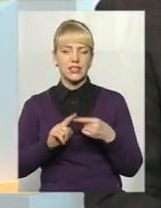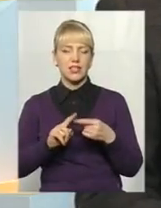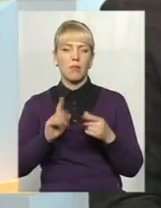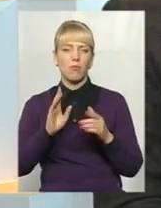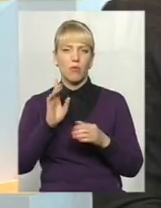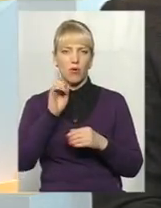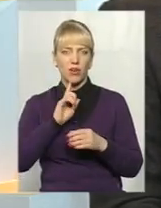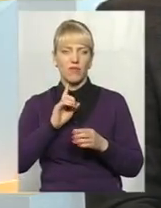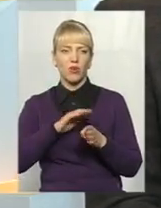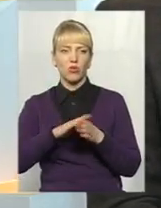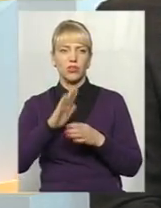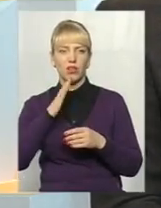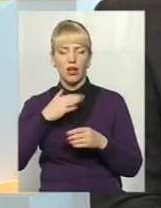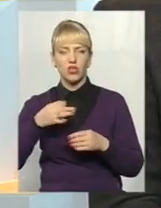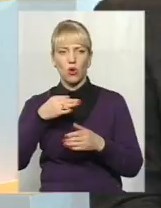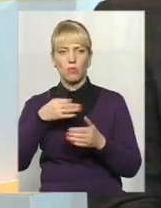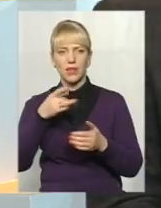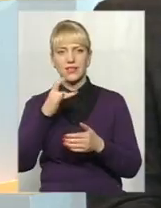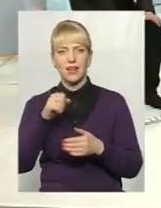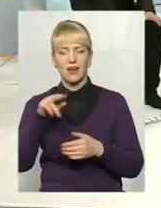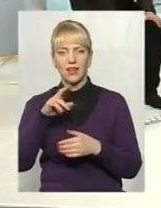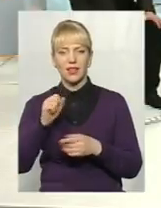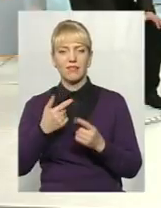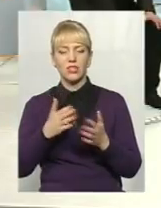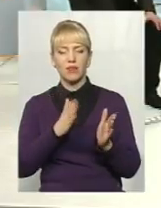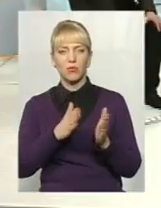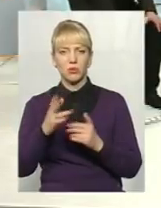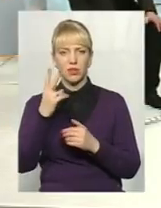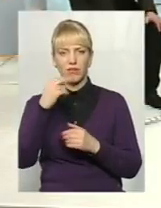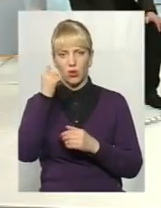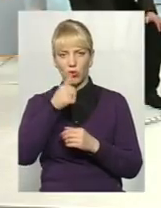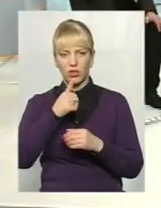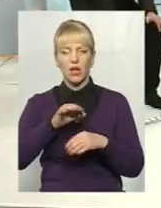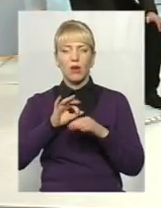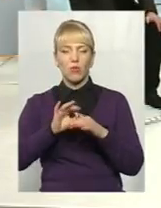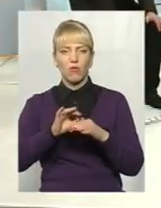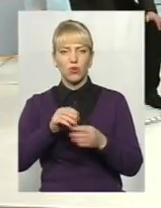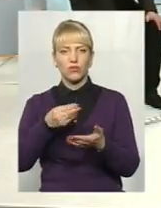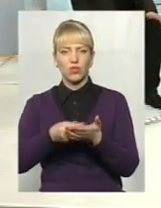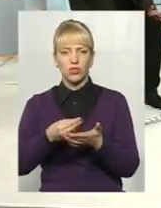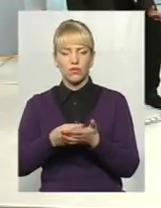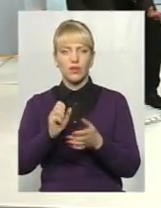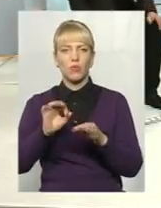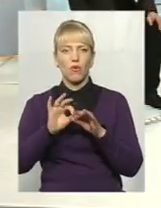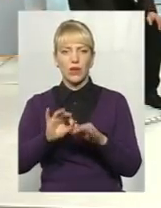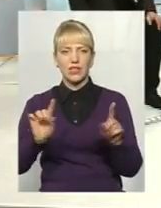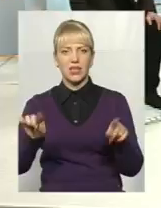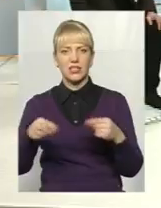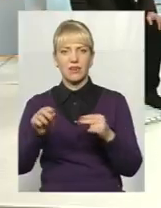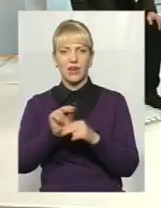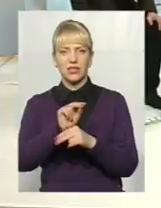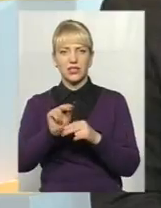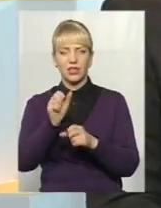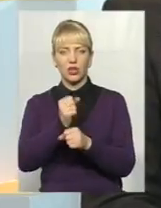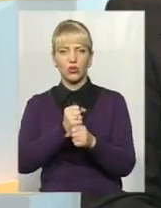обласна рада, яка фінансує вже поспіль два роки проведення у нас реставраційних робіт. За що ми їм дуже вдячні.